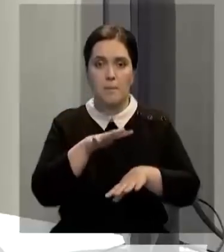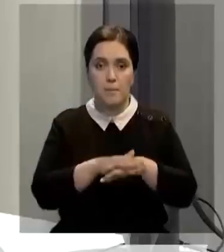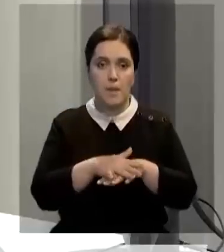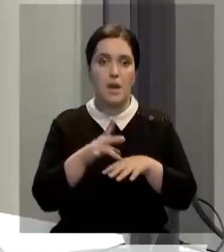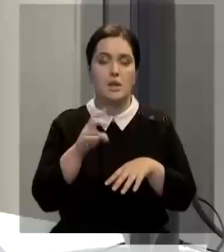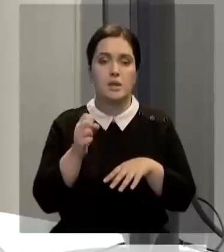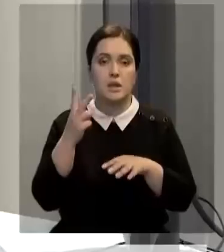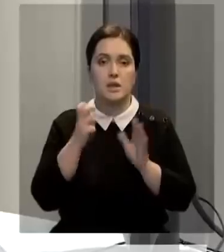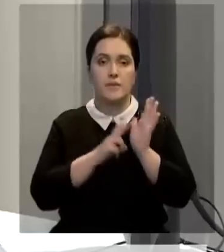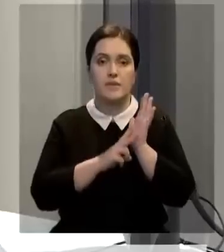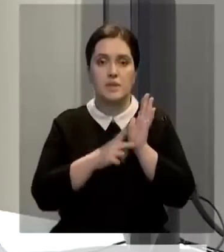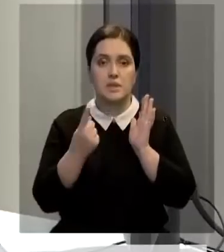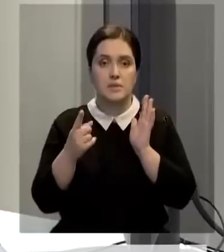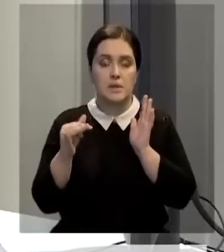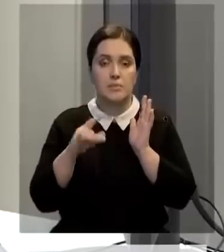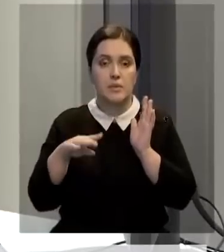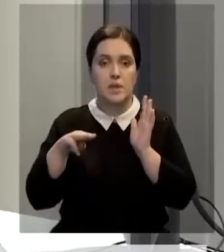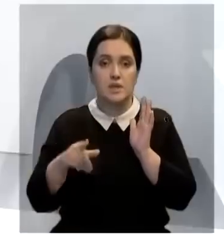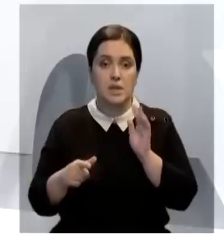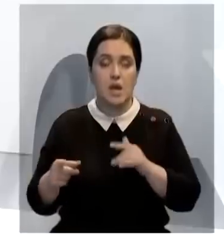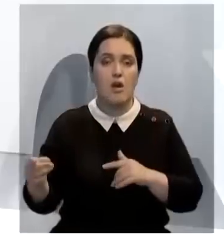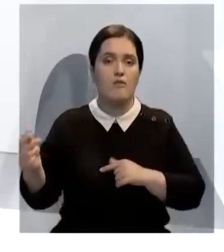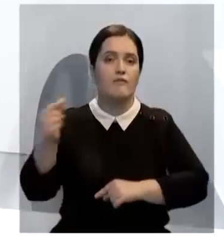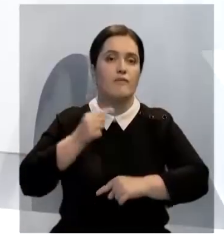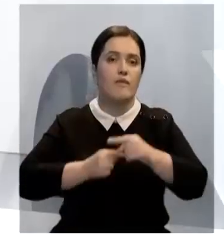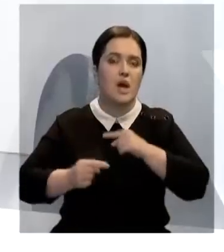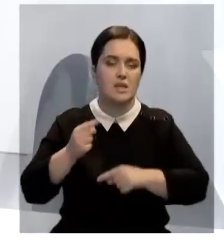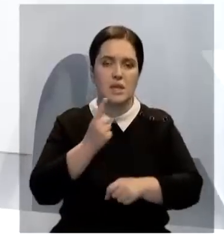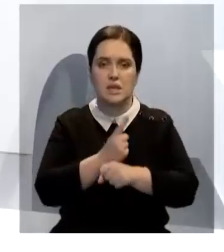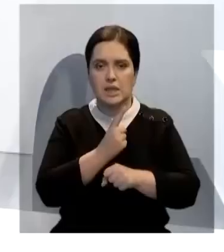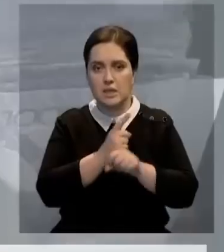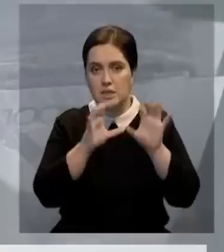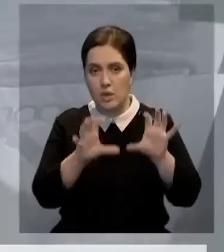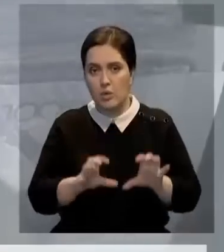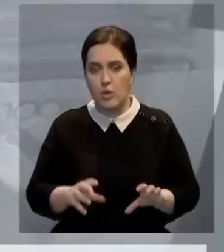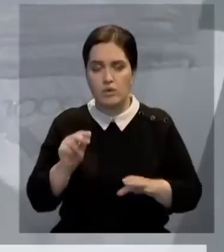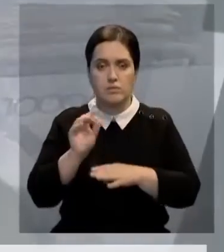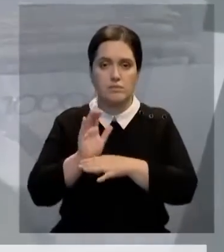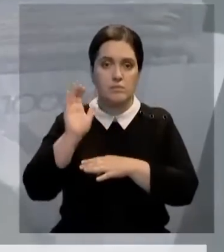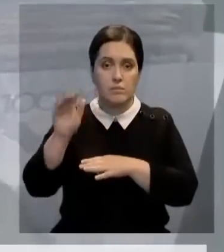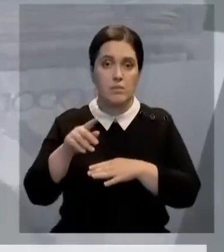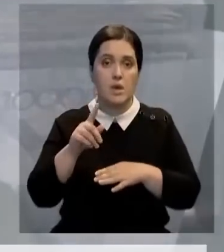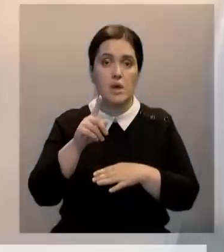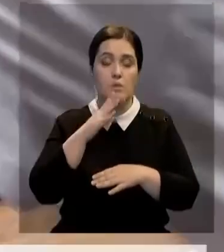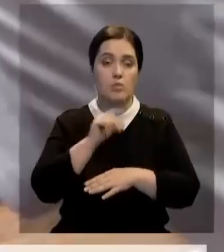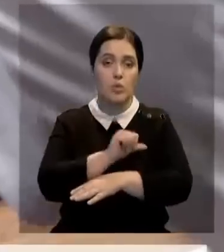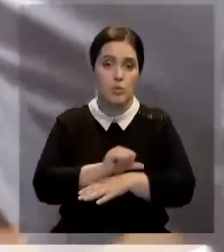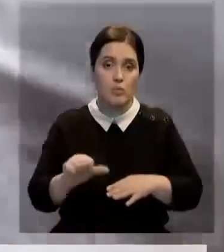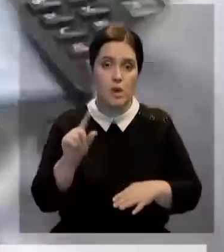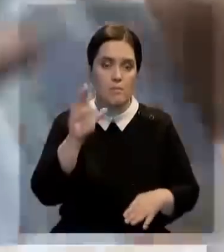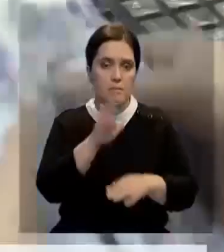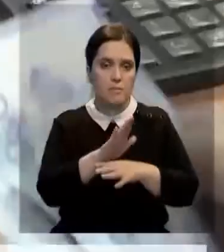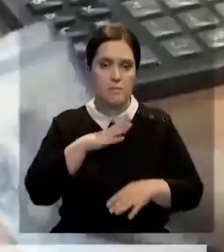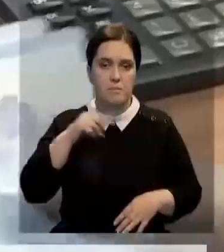проверяют банковские операции на 271 миллиард тенге. Напомню, возврат незаконно выведенного капитала из-за рубежа – это одно из